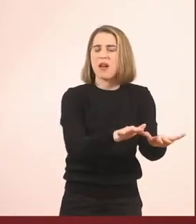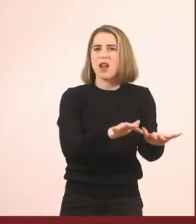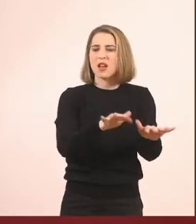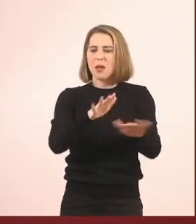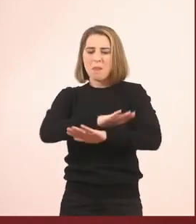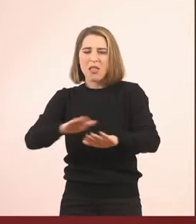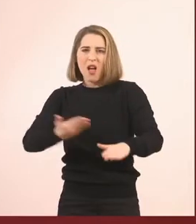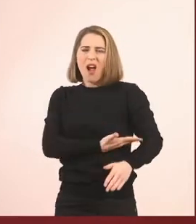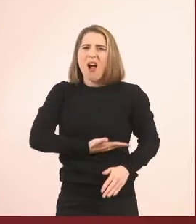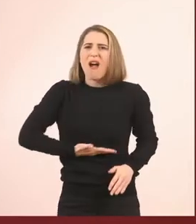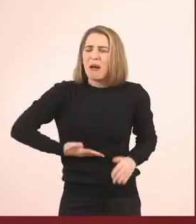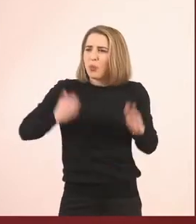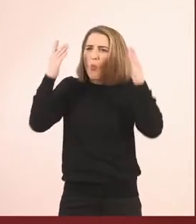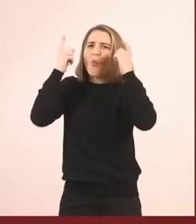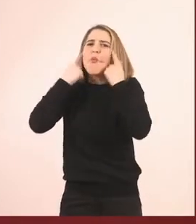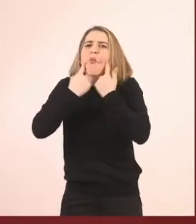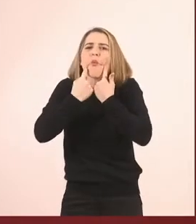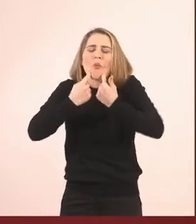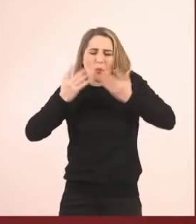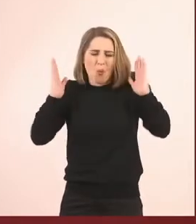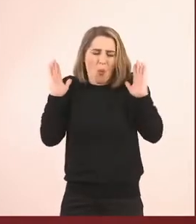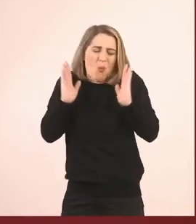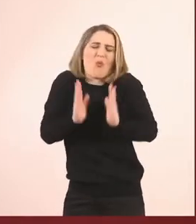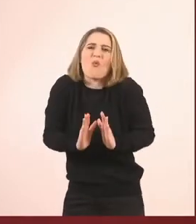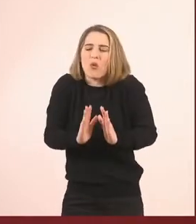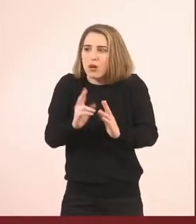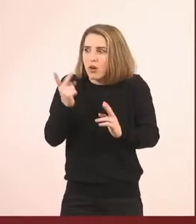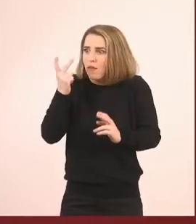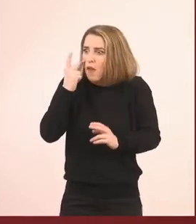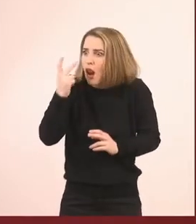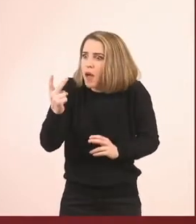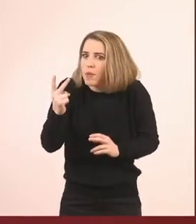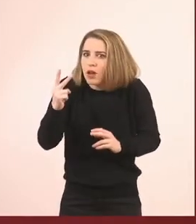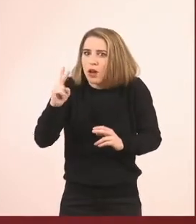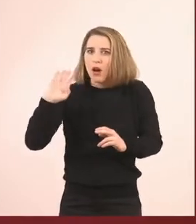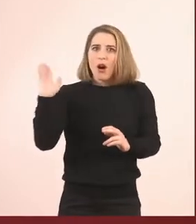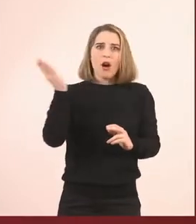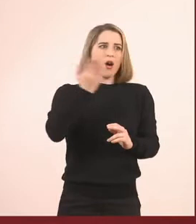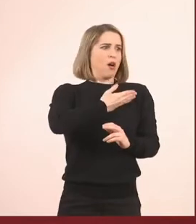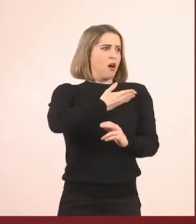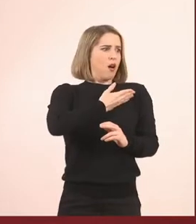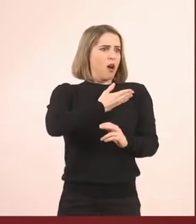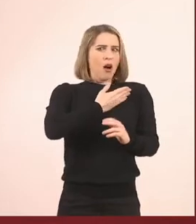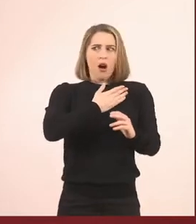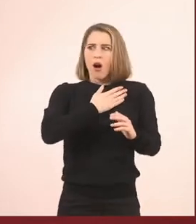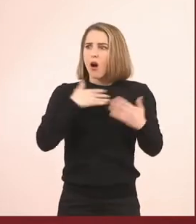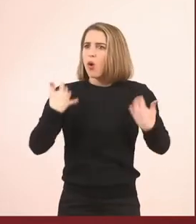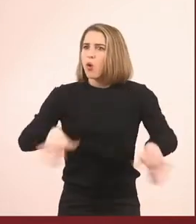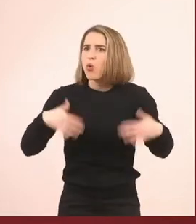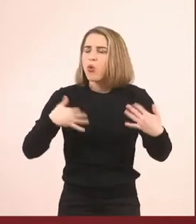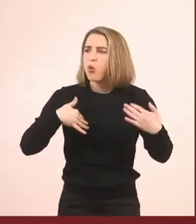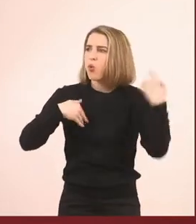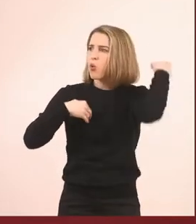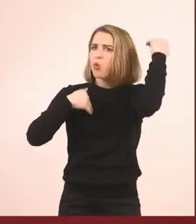είναι γι' αυτό. Άρα ο Σκρούτς τα βλέπει όλα αυτά και τρομάζει ο Σκρούτς ο σύγχρονος, οπότε αρχίζει και